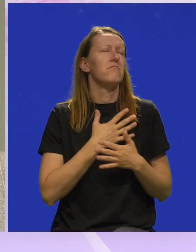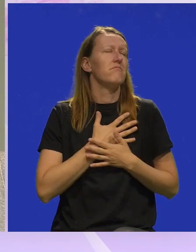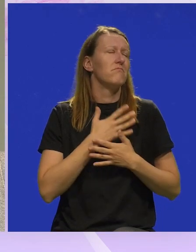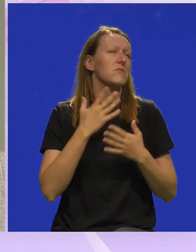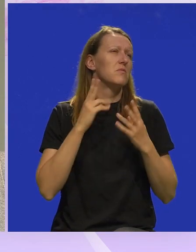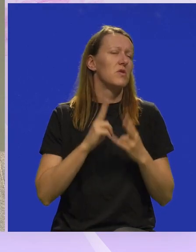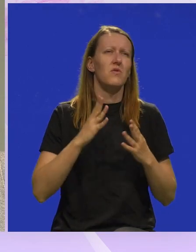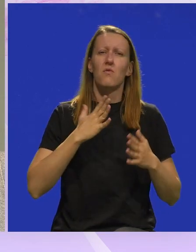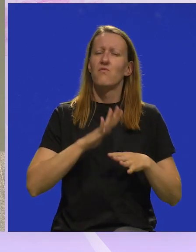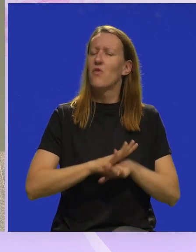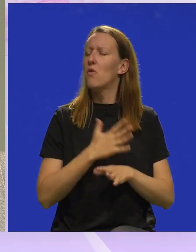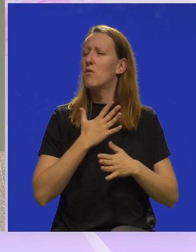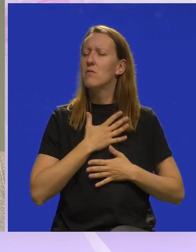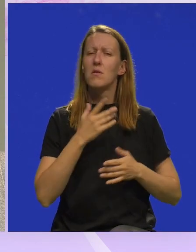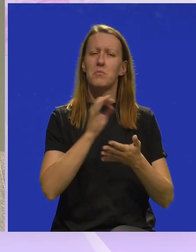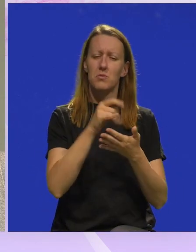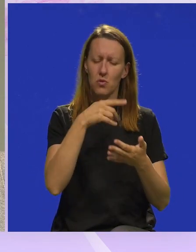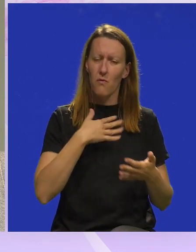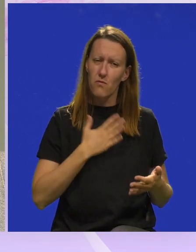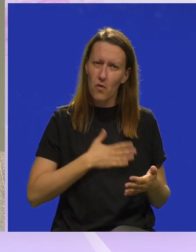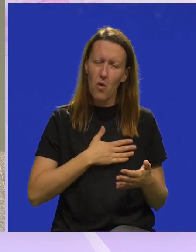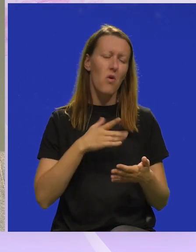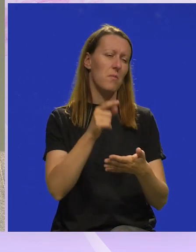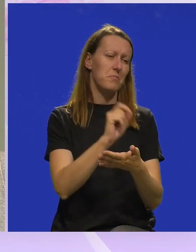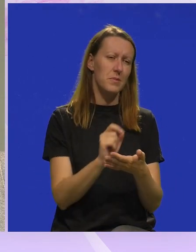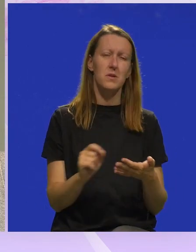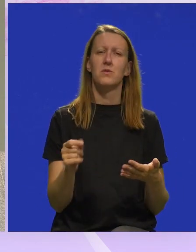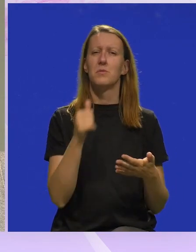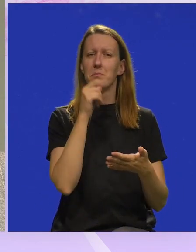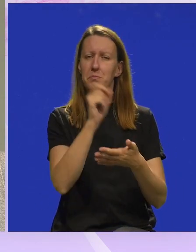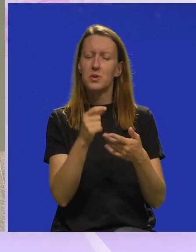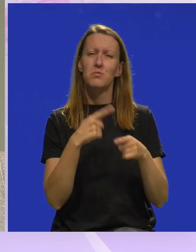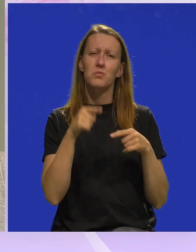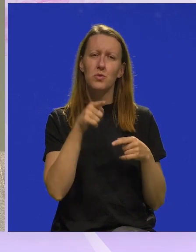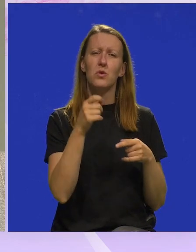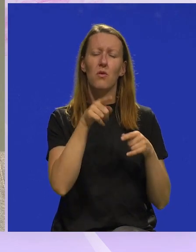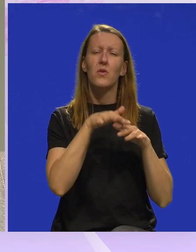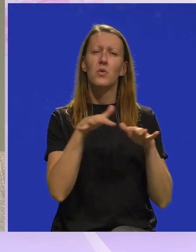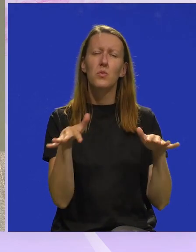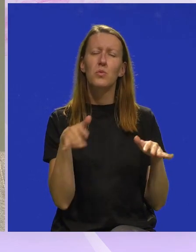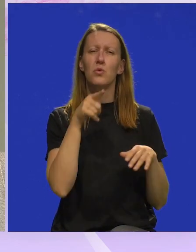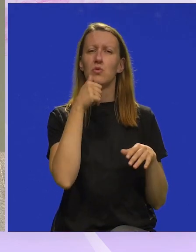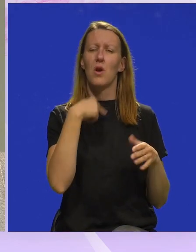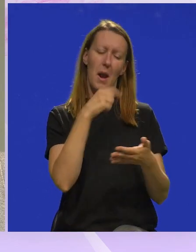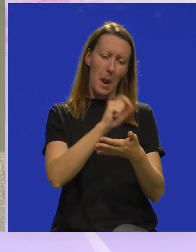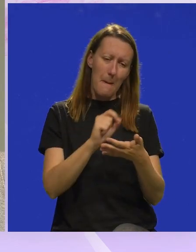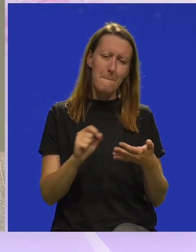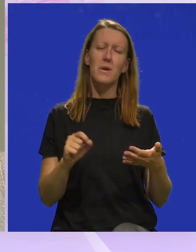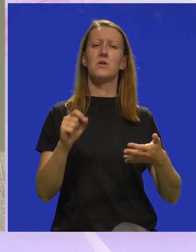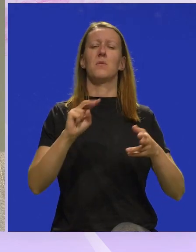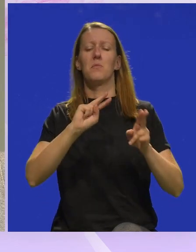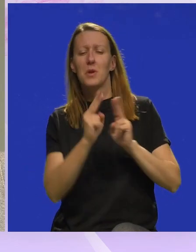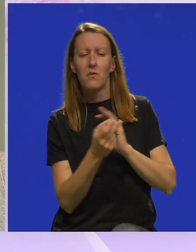pišem zato što mi je to lijepo, pišem zato što to volim. I pišem zato što ovi ljudi, to što ja napišem